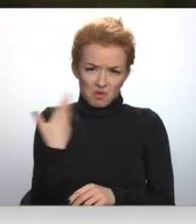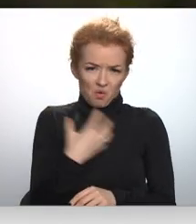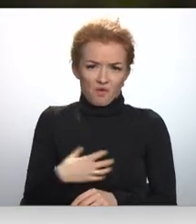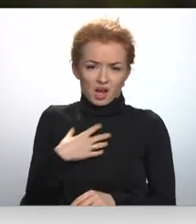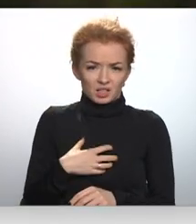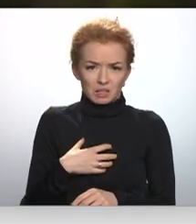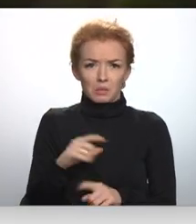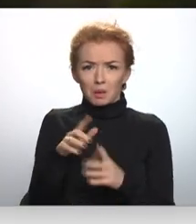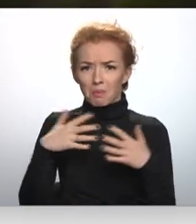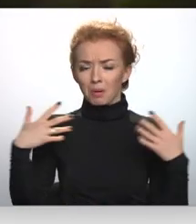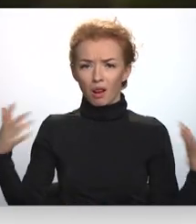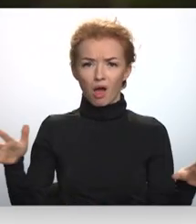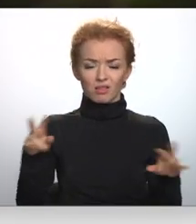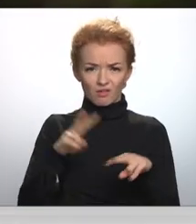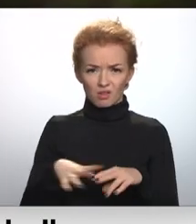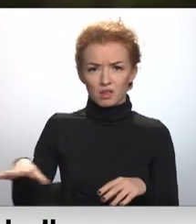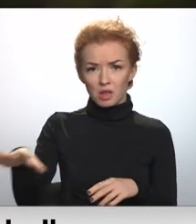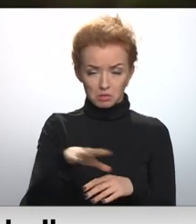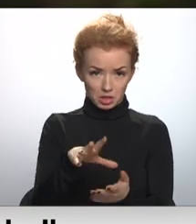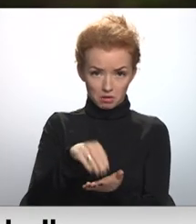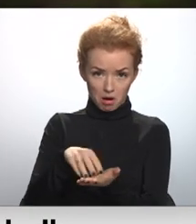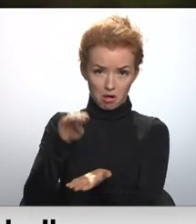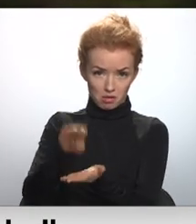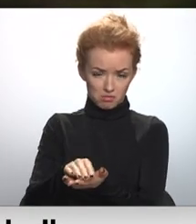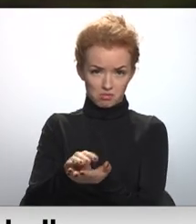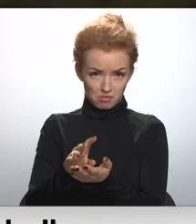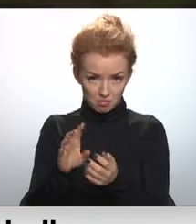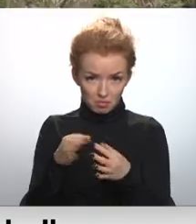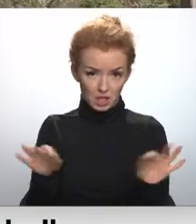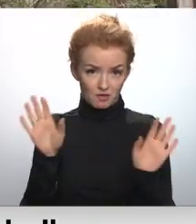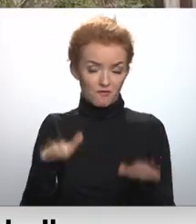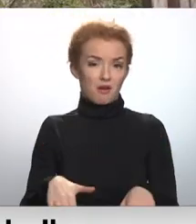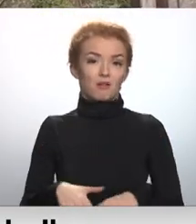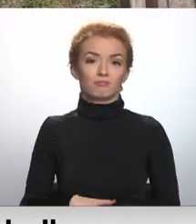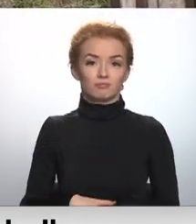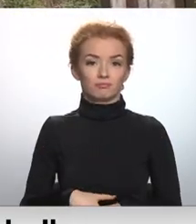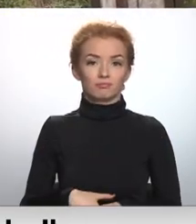Pietiekuši plats, apstājas zālē, jau nav ārduši, kur nedīkst iebrauc zālē.